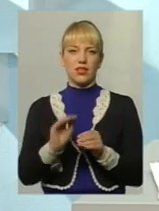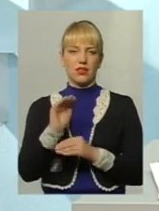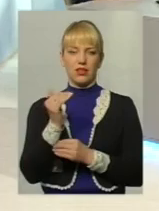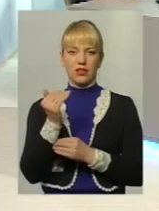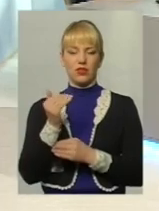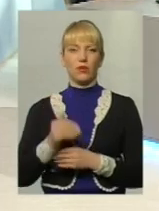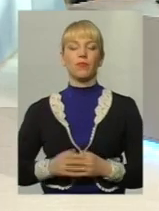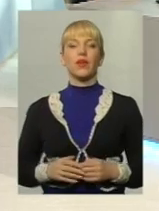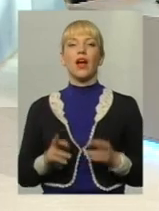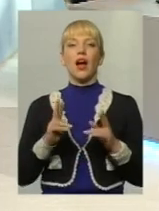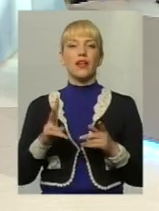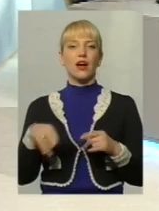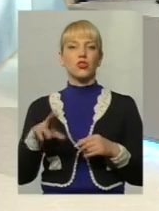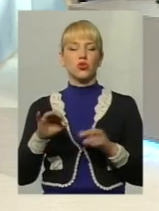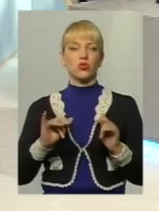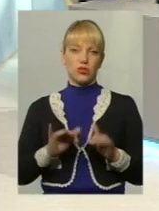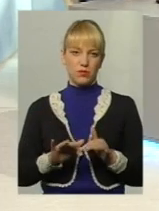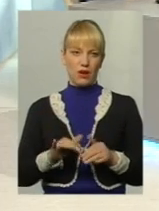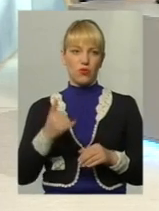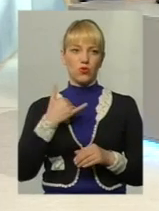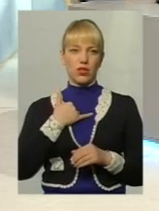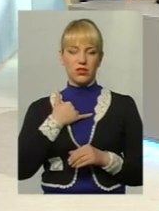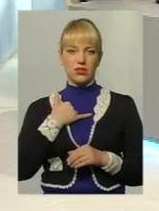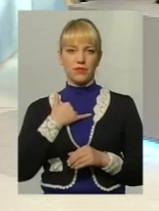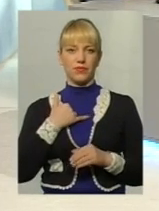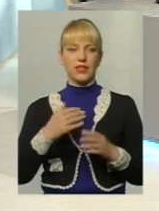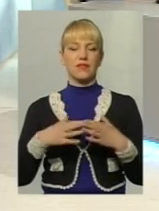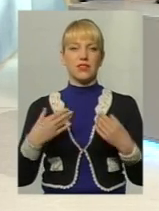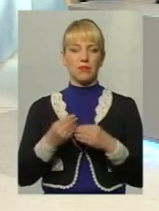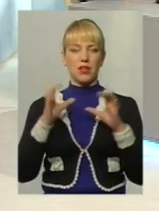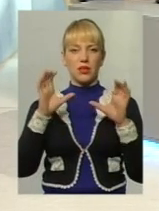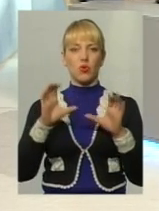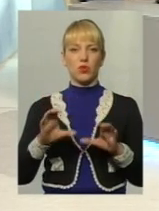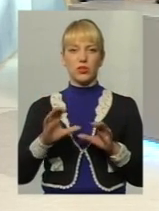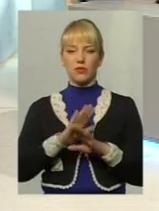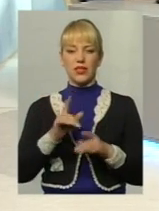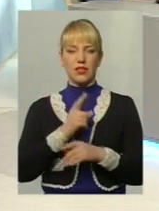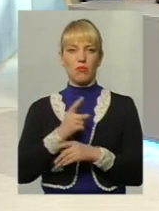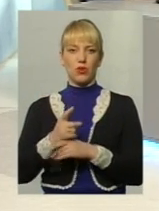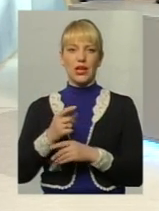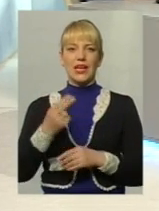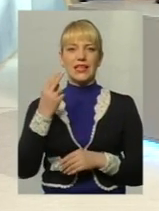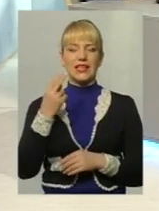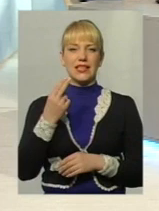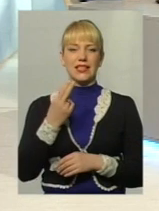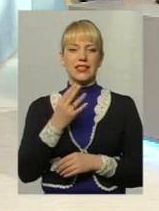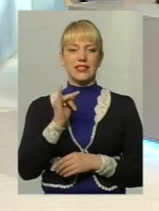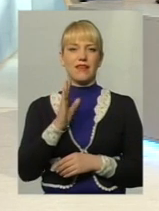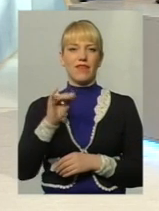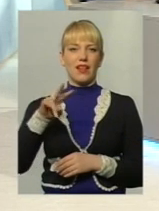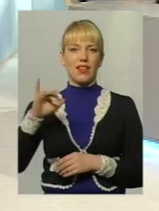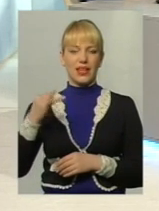А як щодо справ, в сімейним кодексом не заборонений цивільний шлюб. Він